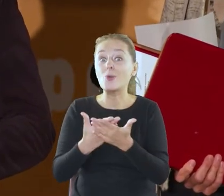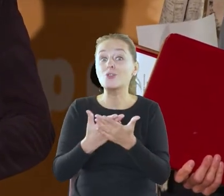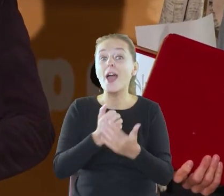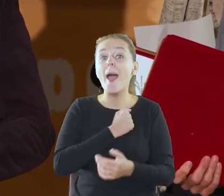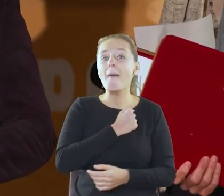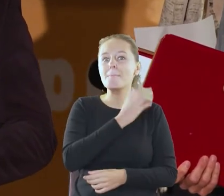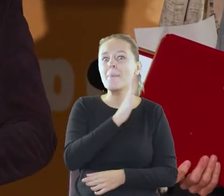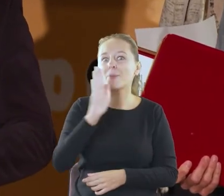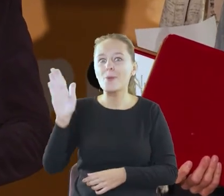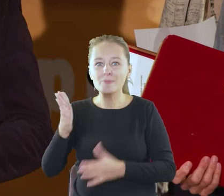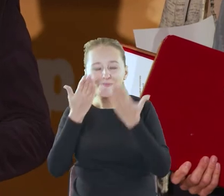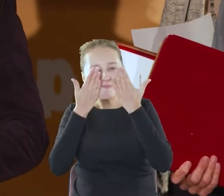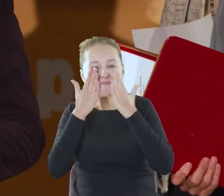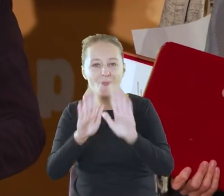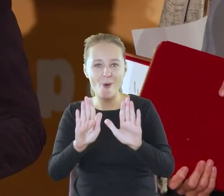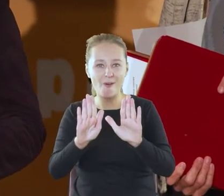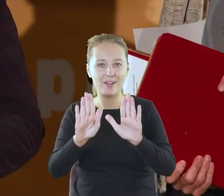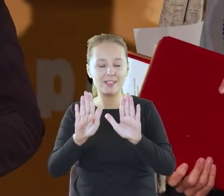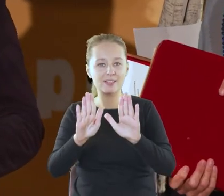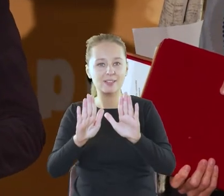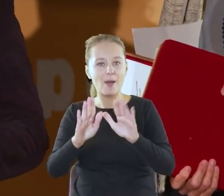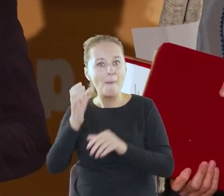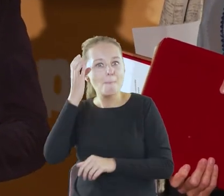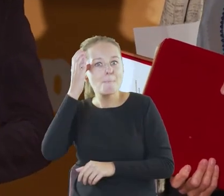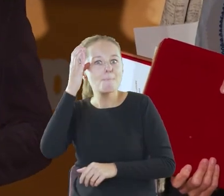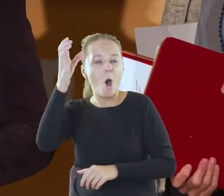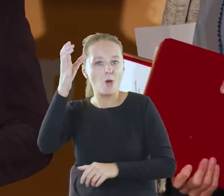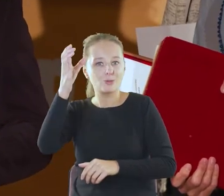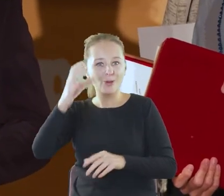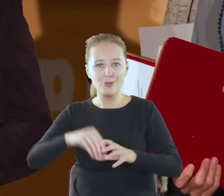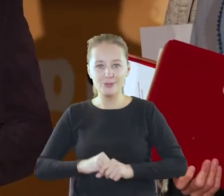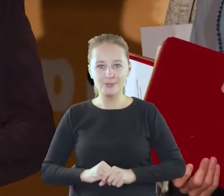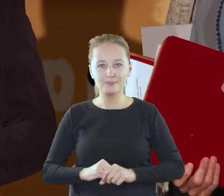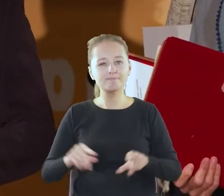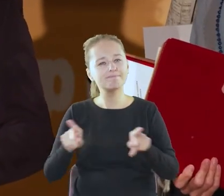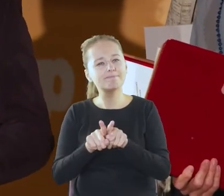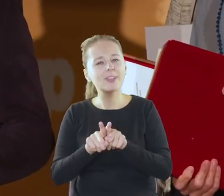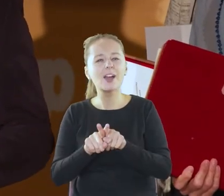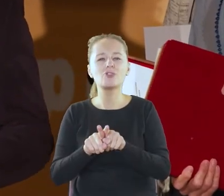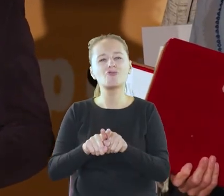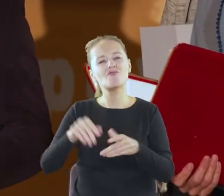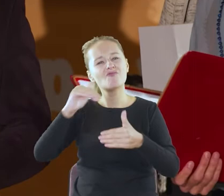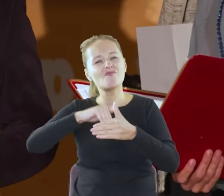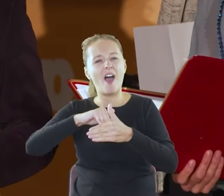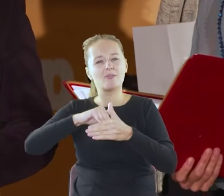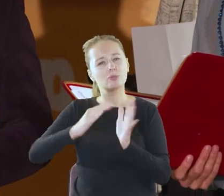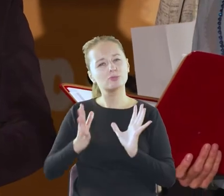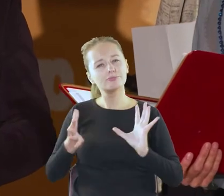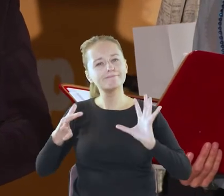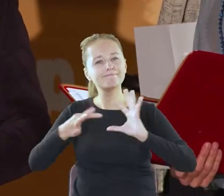uzuchwalają do mądrości, do włączenia się wewnętrznie.